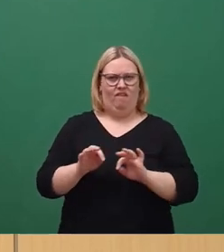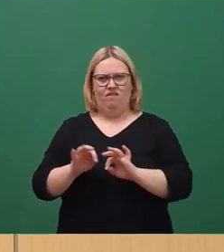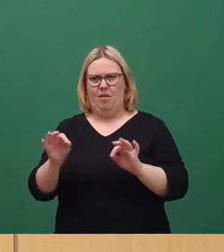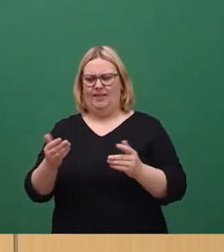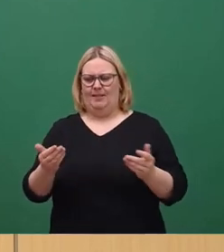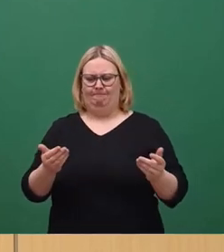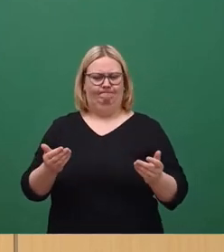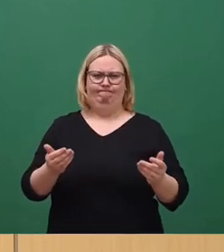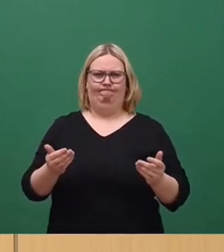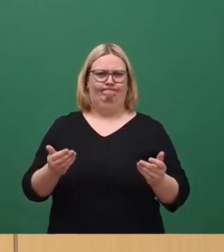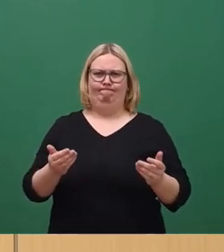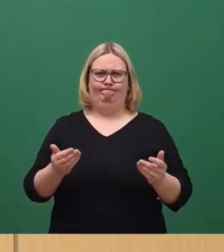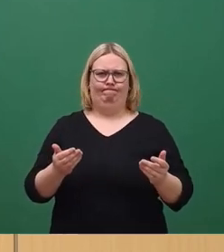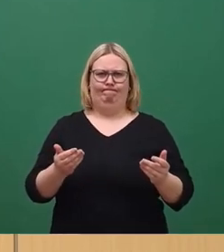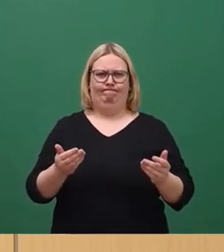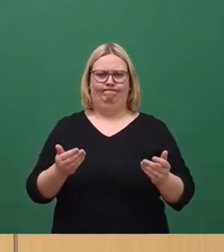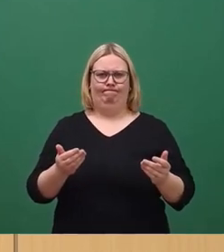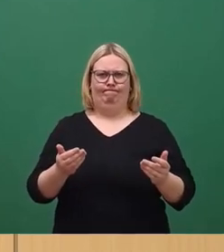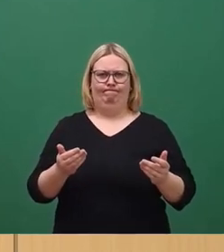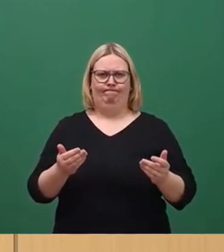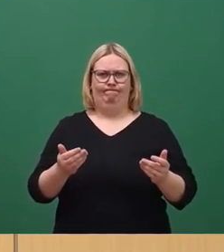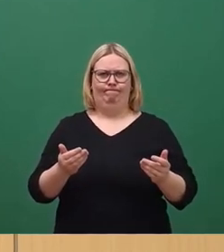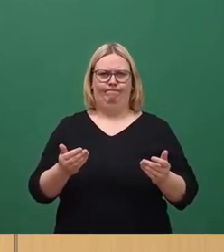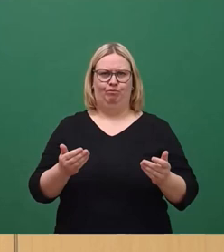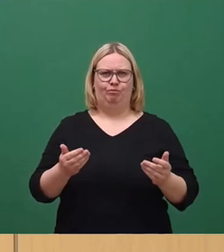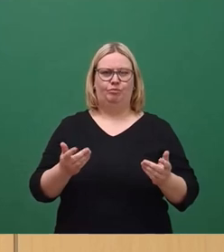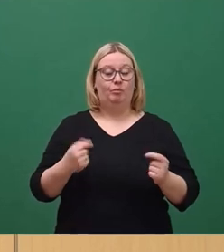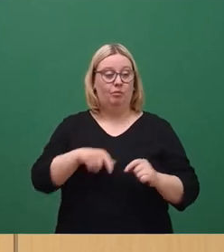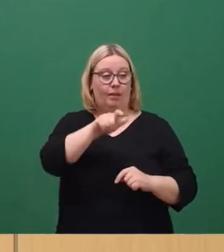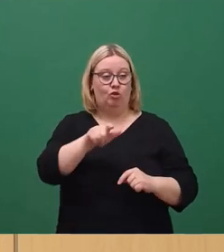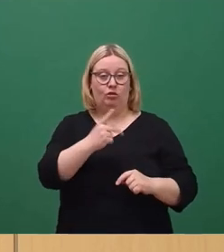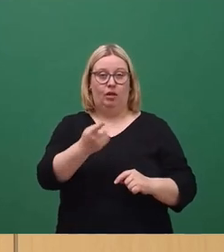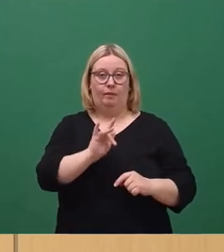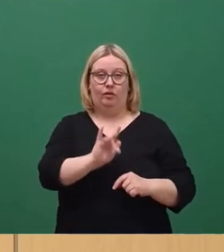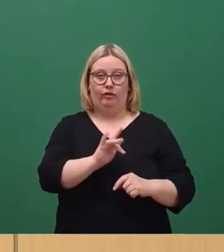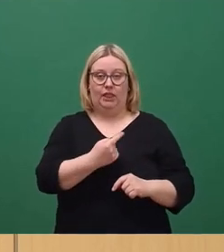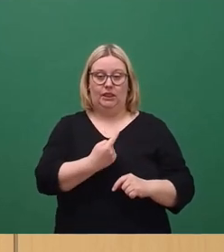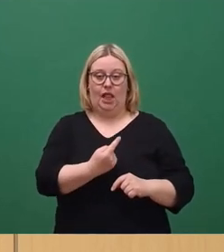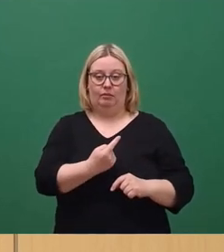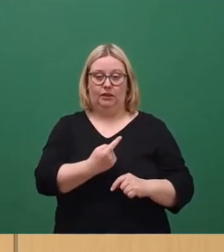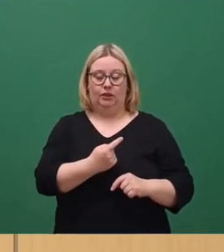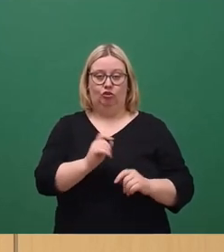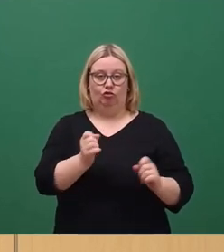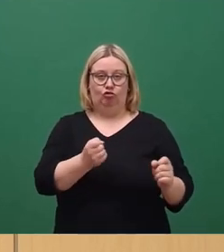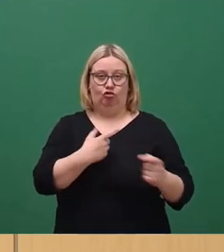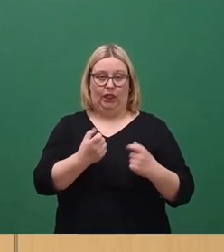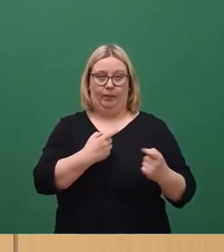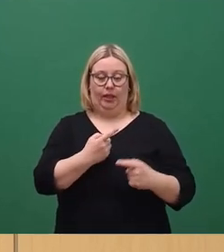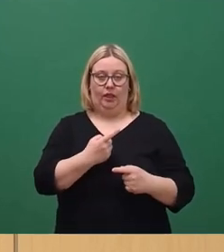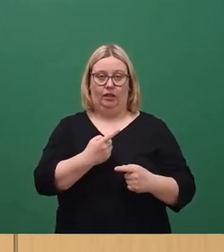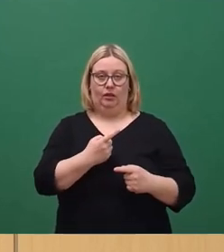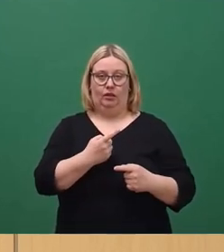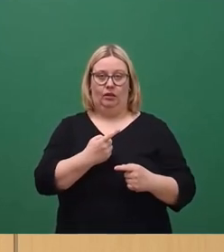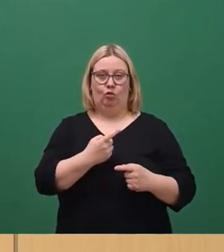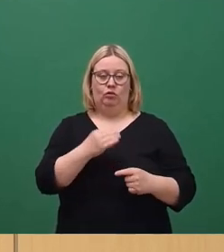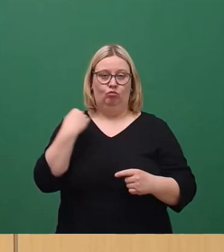unbedingt so. Die Betroffenen haben nämlich geschrieben und da etwas Besonderes uns